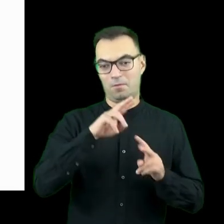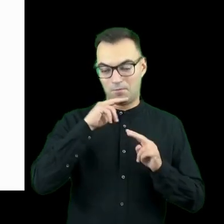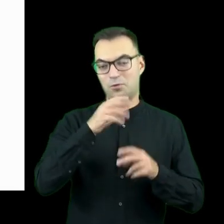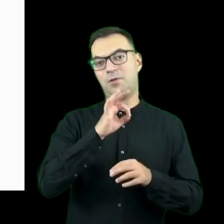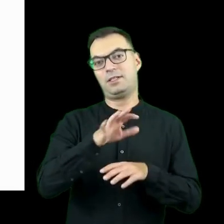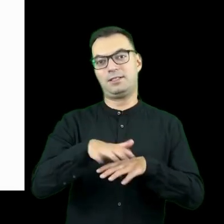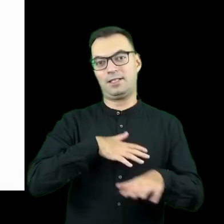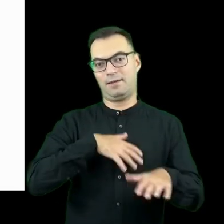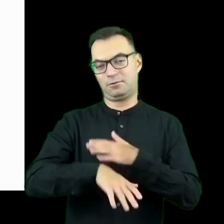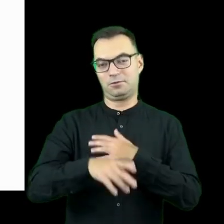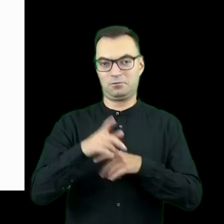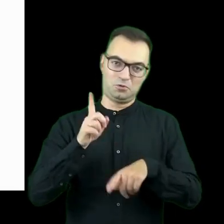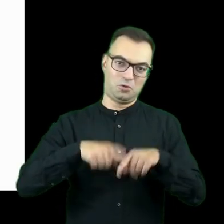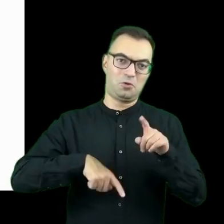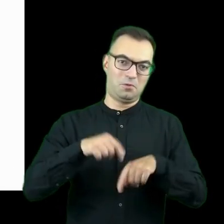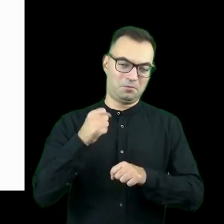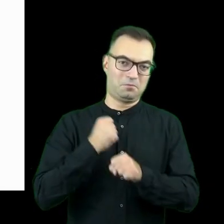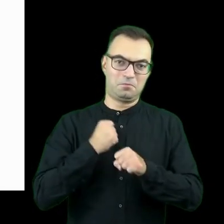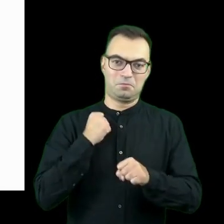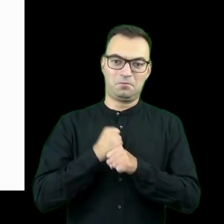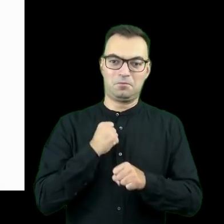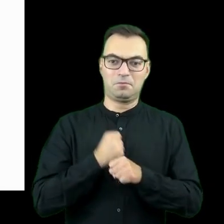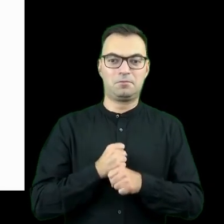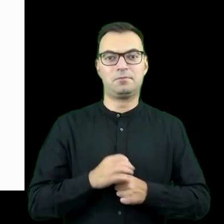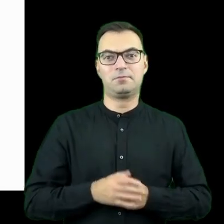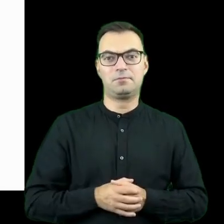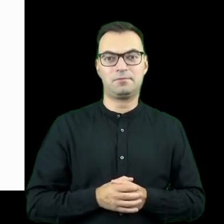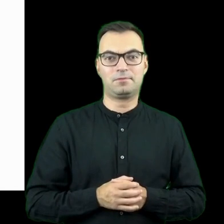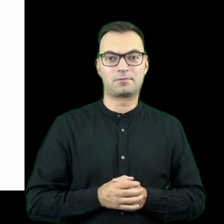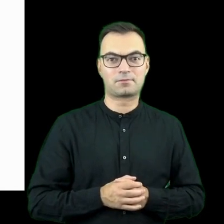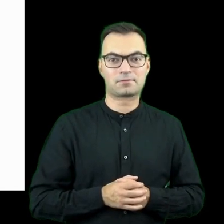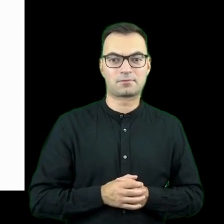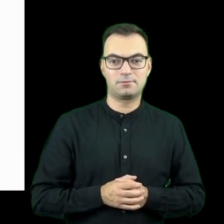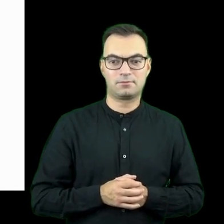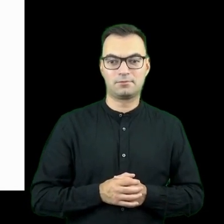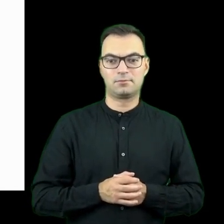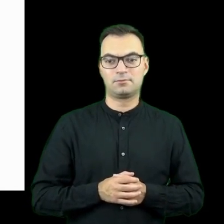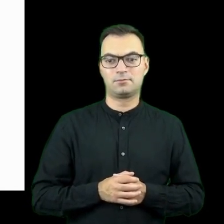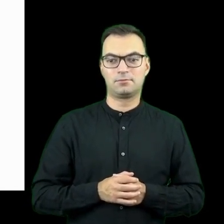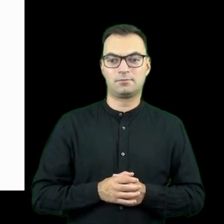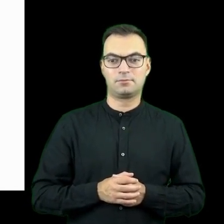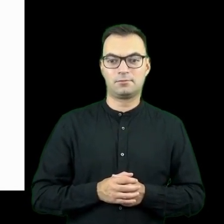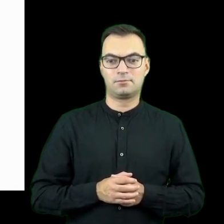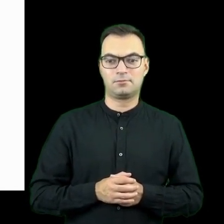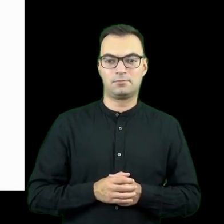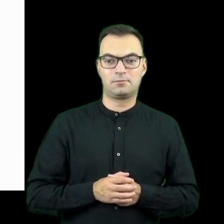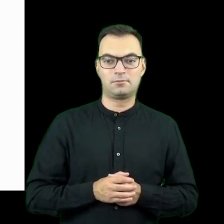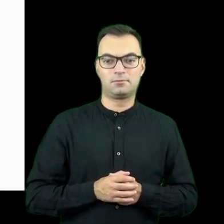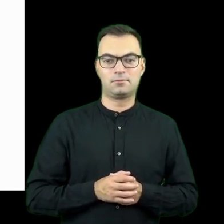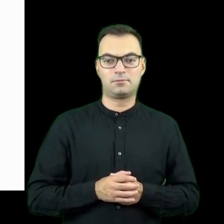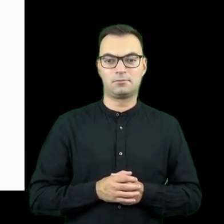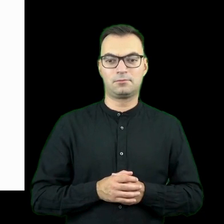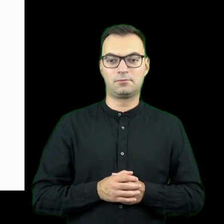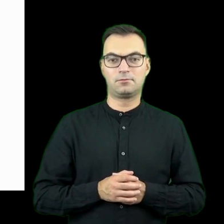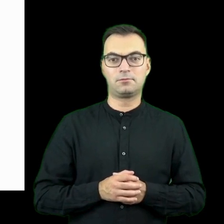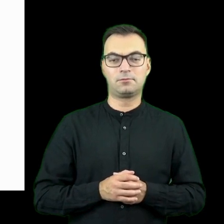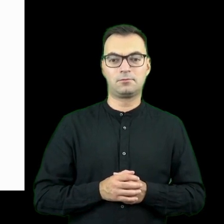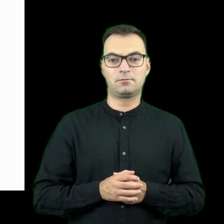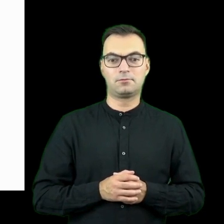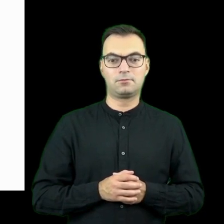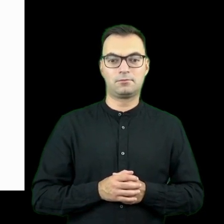wróciła do swojego zawodu i swojej profesji realizowała oczywiście ten zawód mieszkając w Polsce.